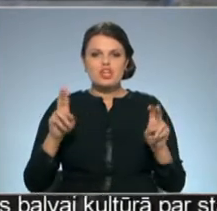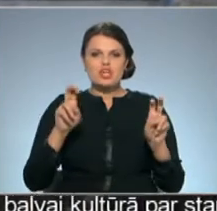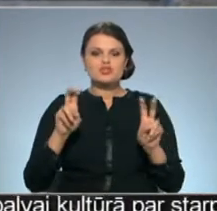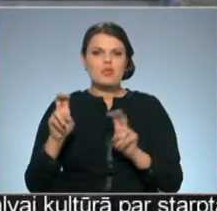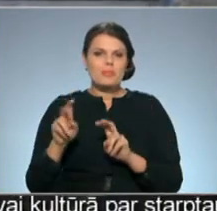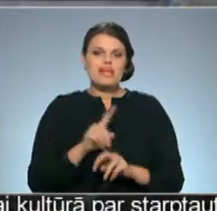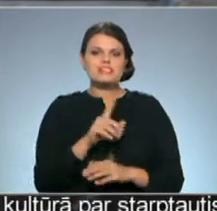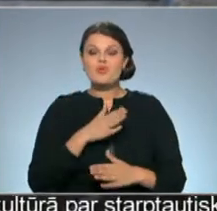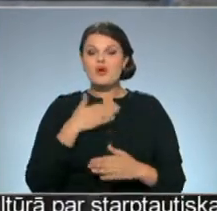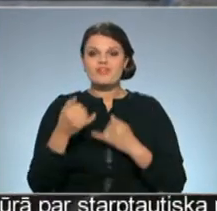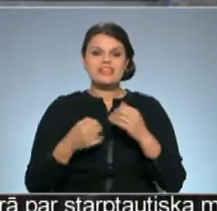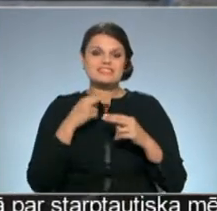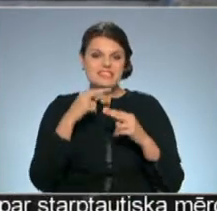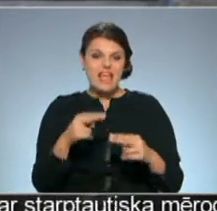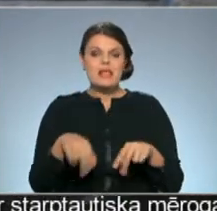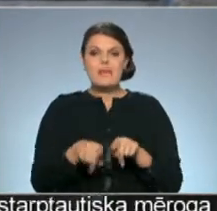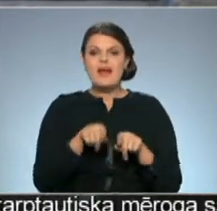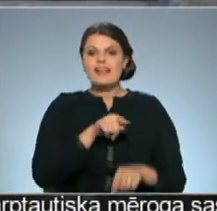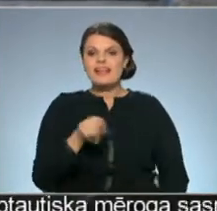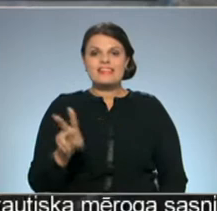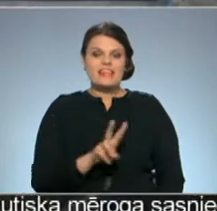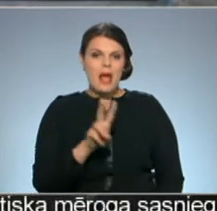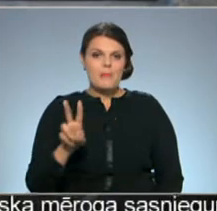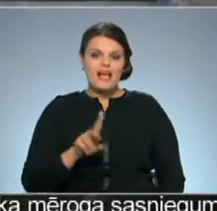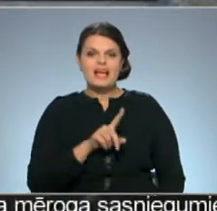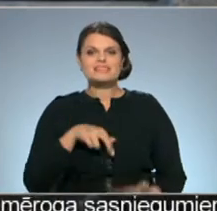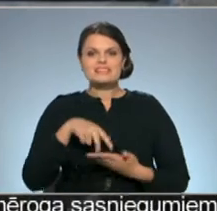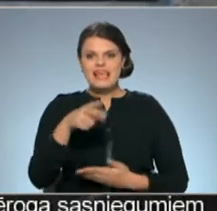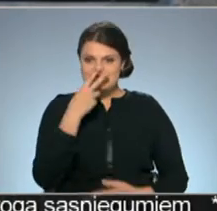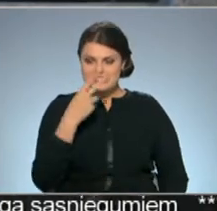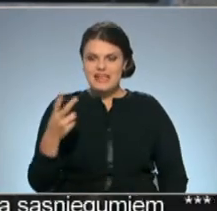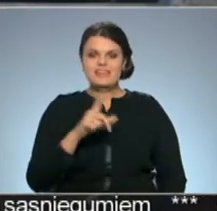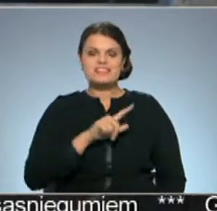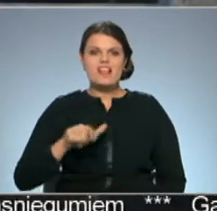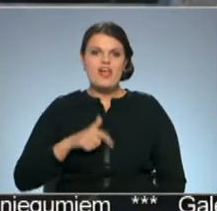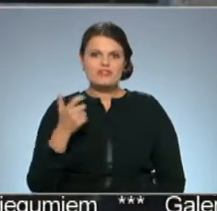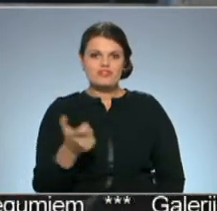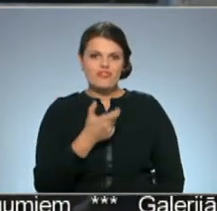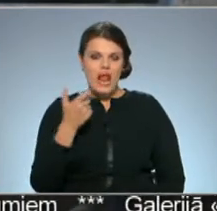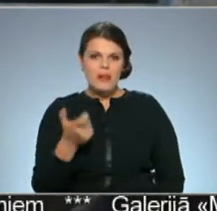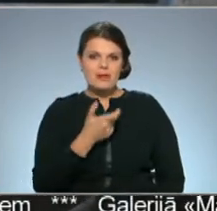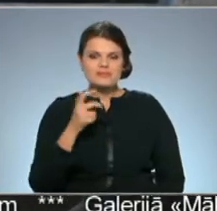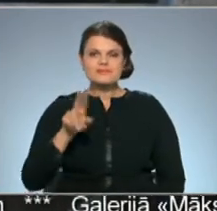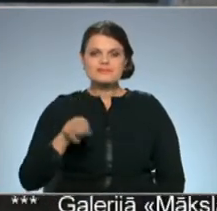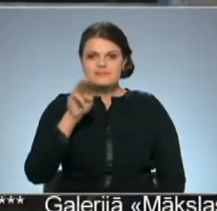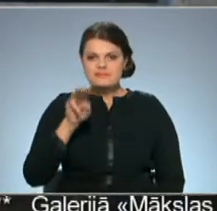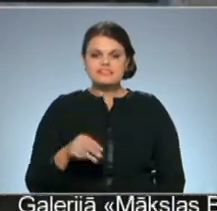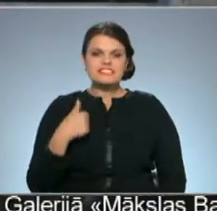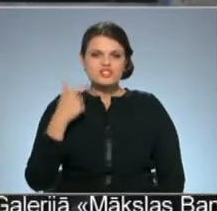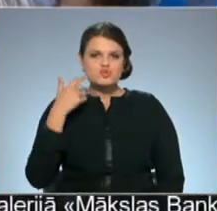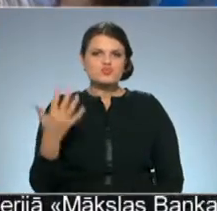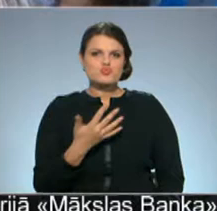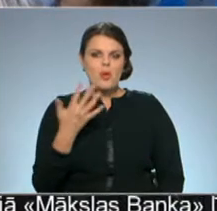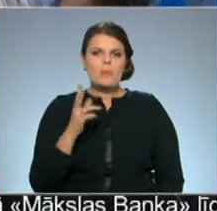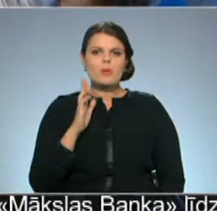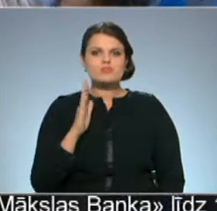cienījami. Arī tiem, kas ieskatīties latviešu filmas decembrī, es domāju, būs